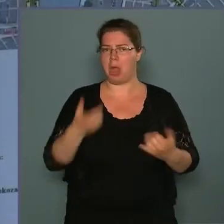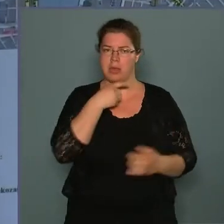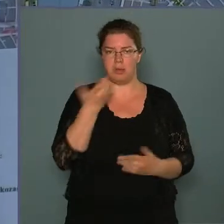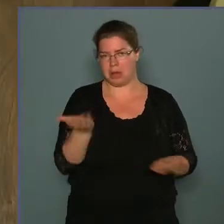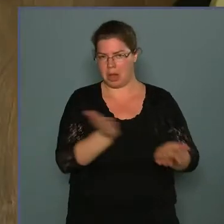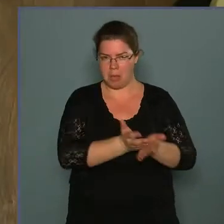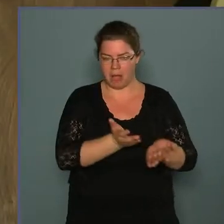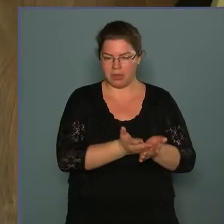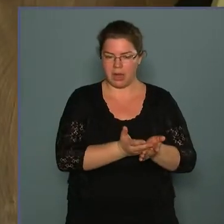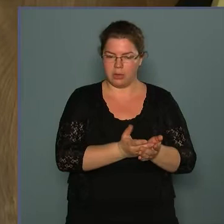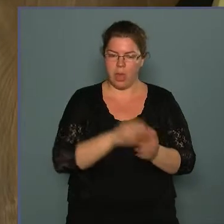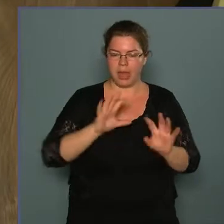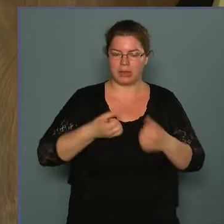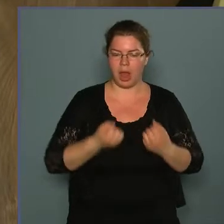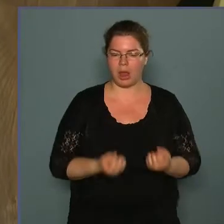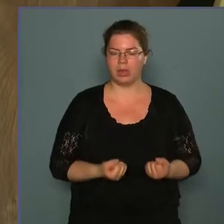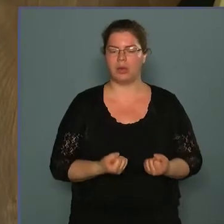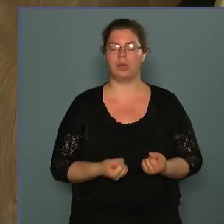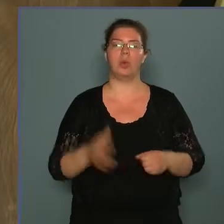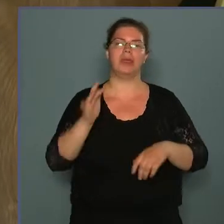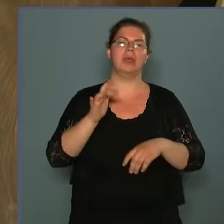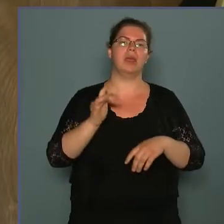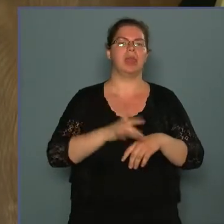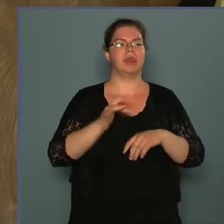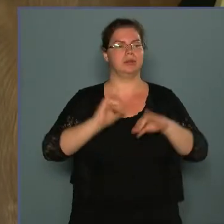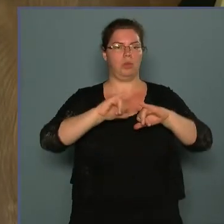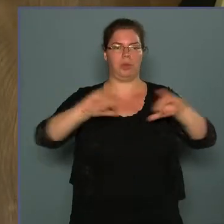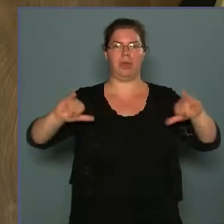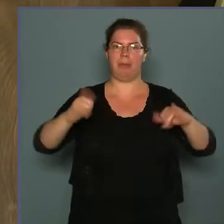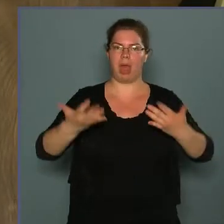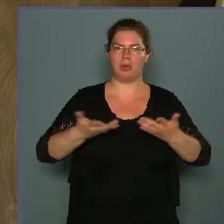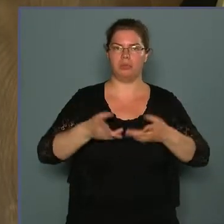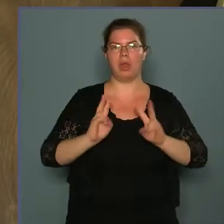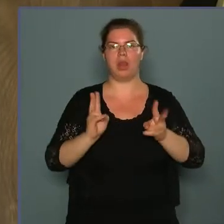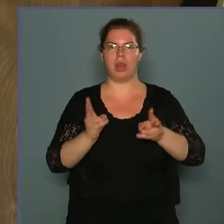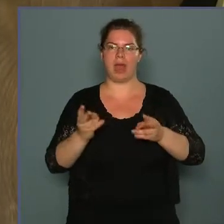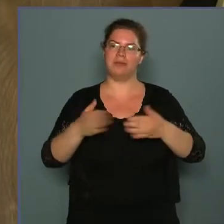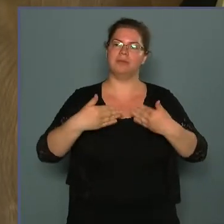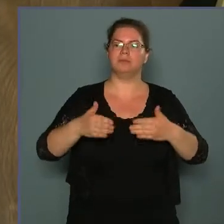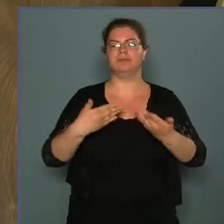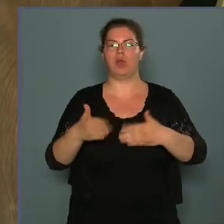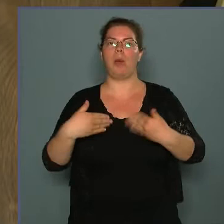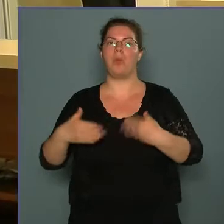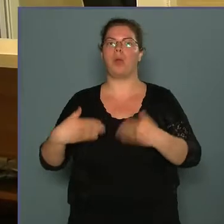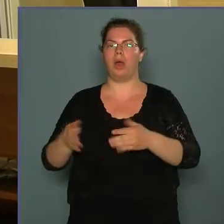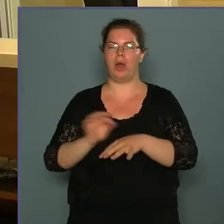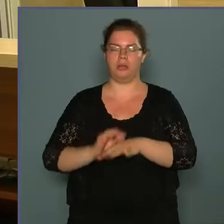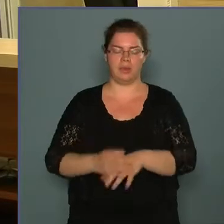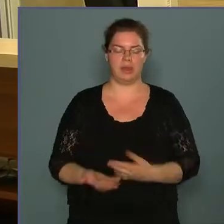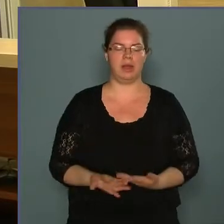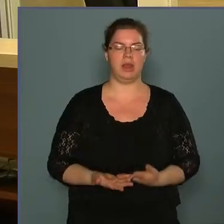megfelelően került kialakításra. A érintőképernyős panellal lehet vezérelni a kapukat. A riasztás az